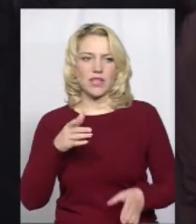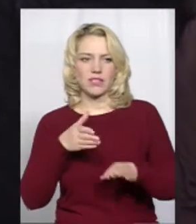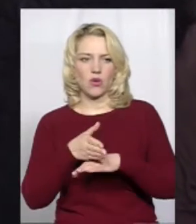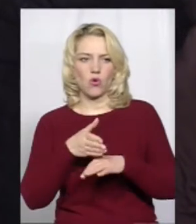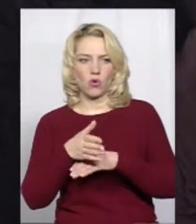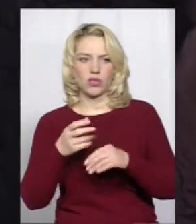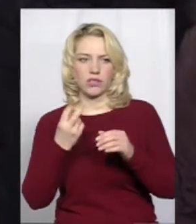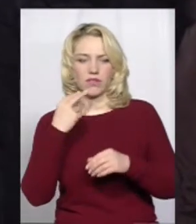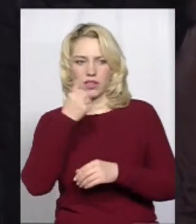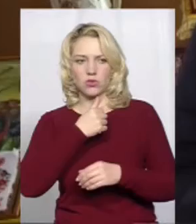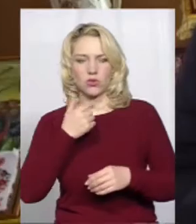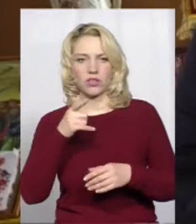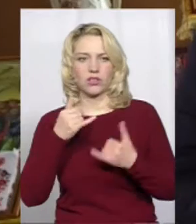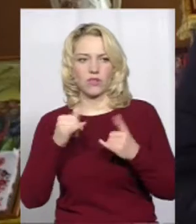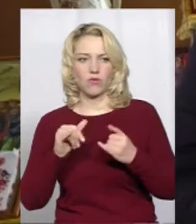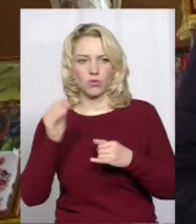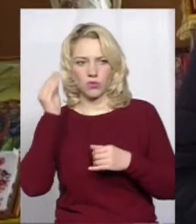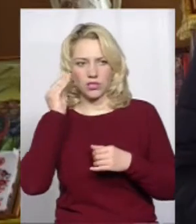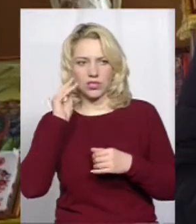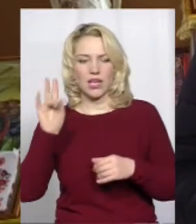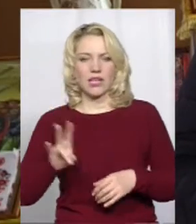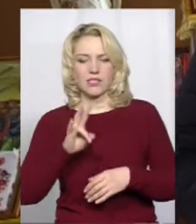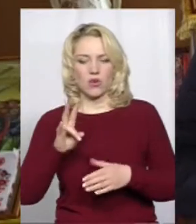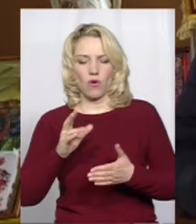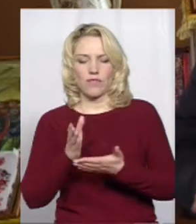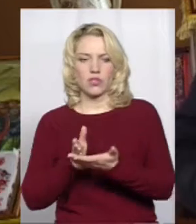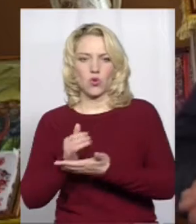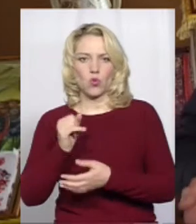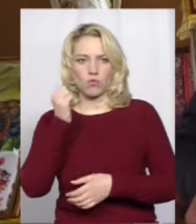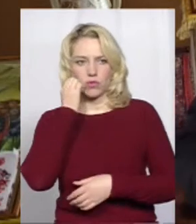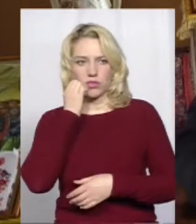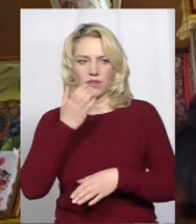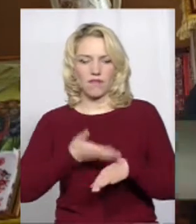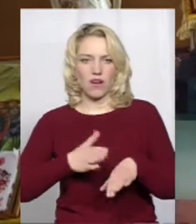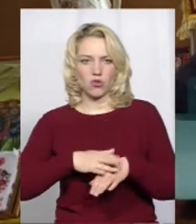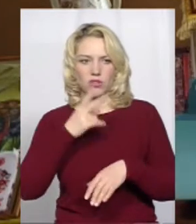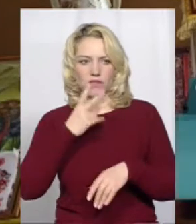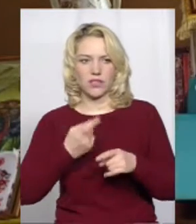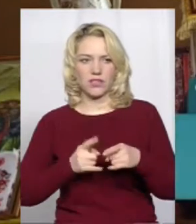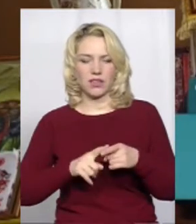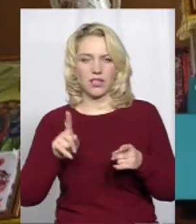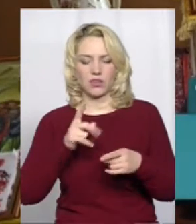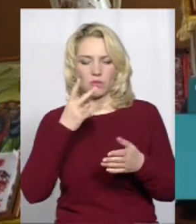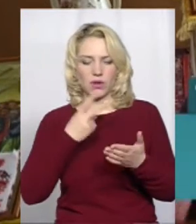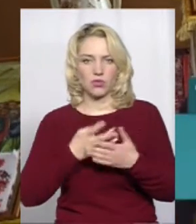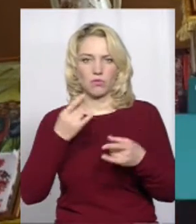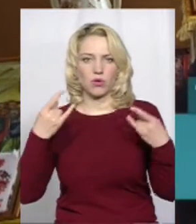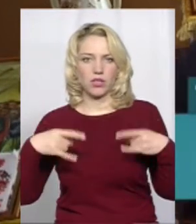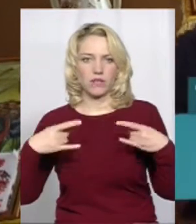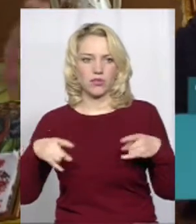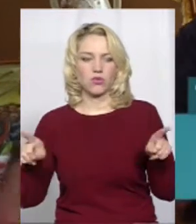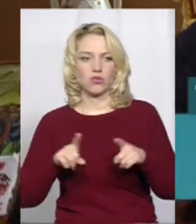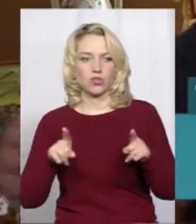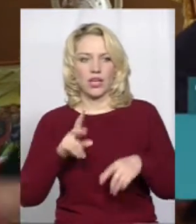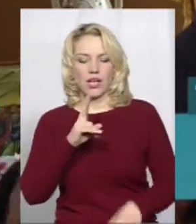12 років. Каже, її дивує позиція церковних служителів у Москві. Дуже тяжко дивитися на те, якщо бачимо по телевізору, що